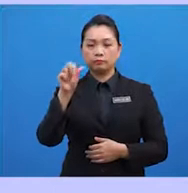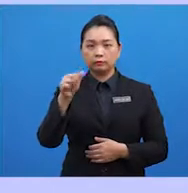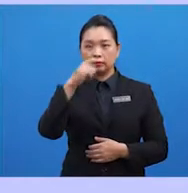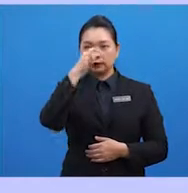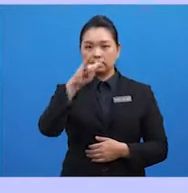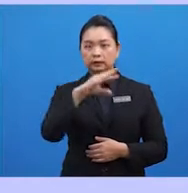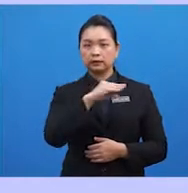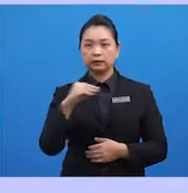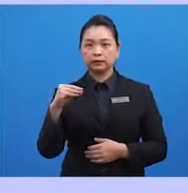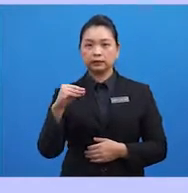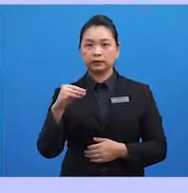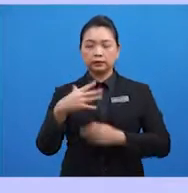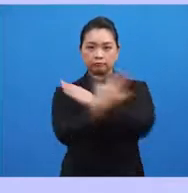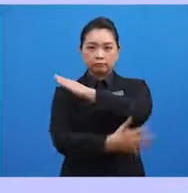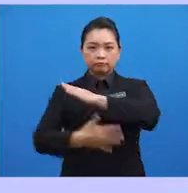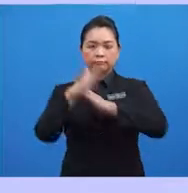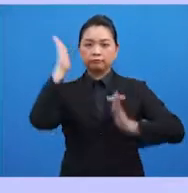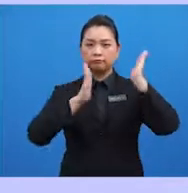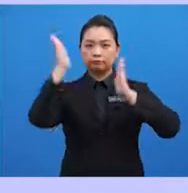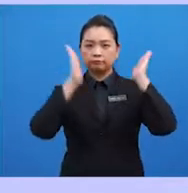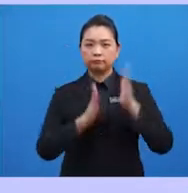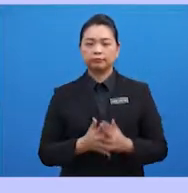dan semenanjung Malaysia.